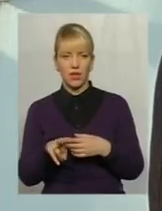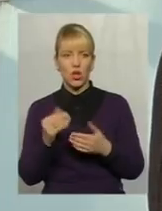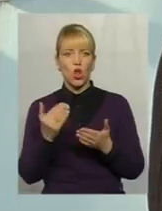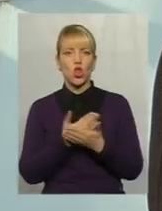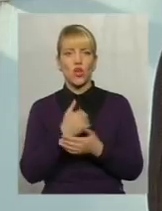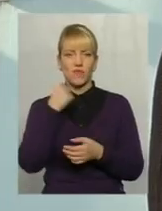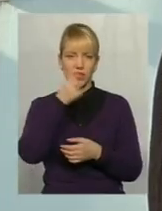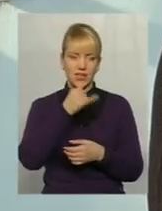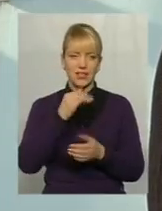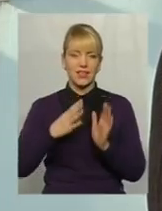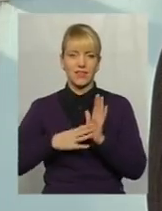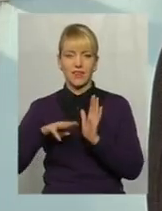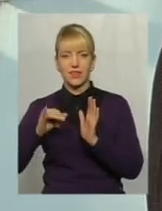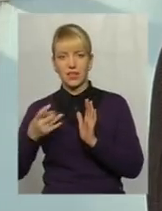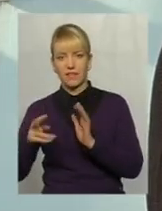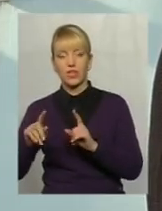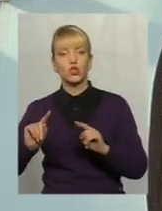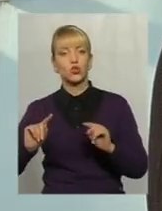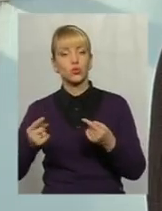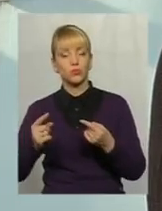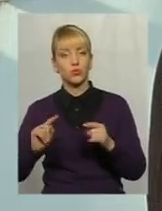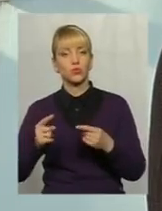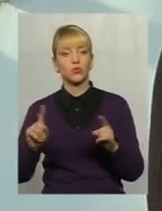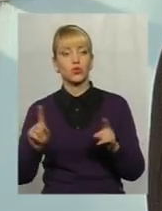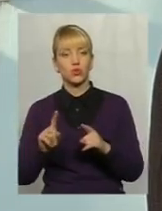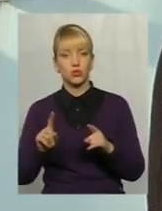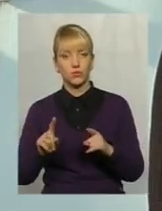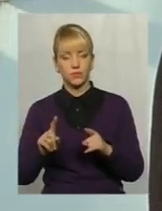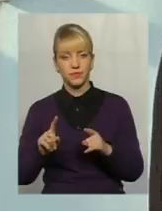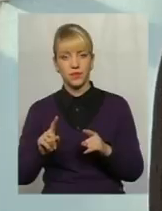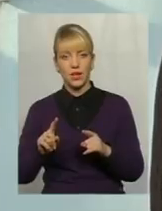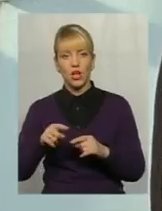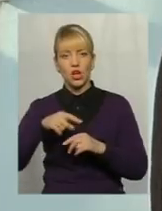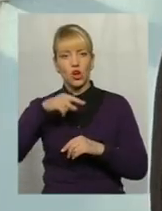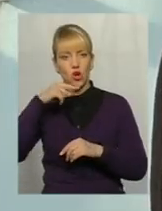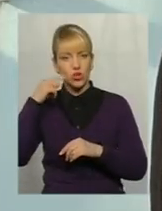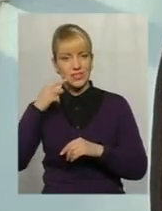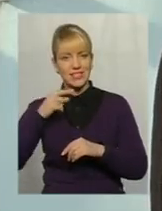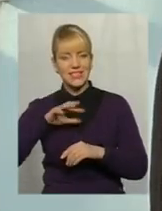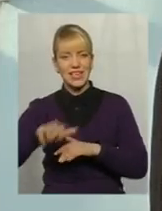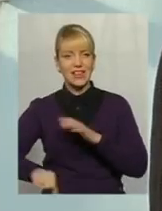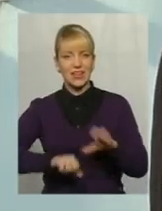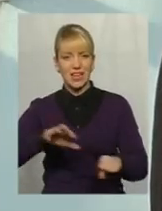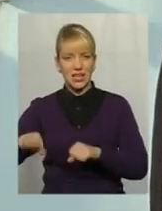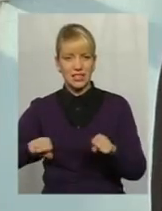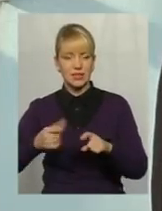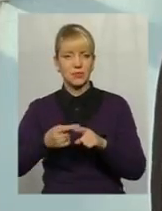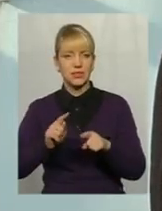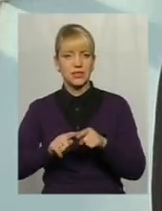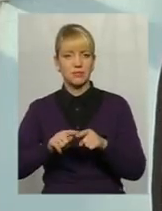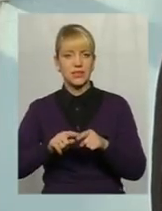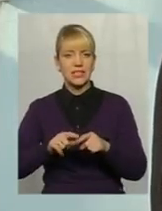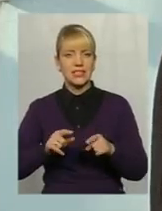травня. Чому? Справа в тому, що російський талітаризм, вони цим святом